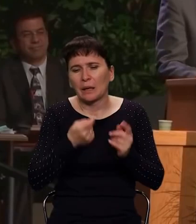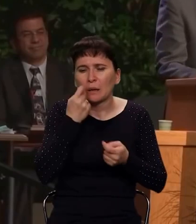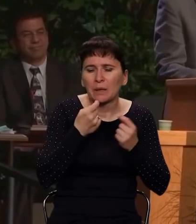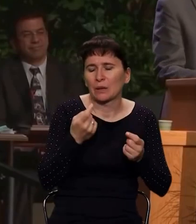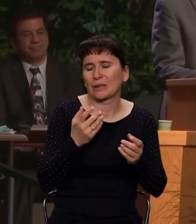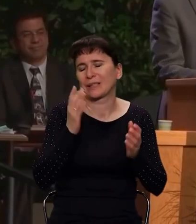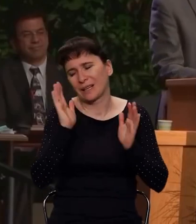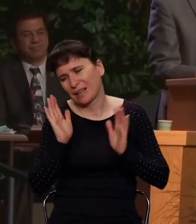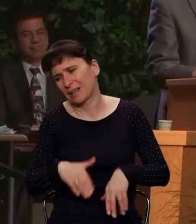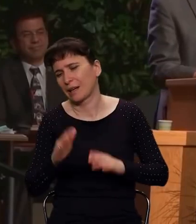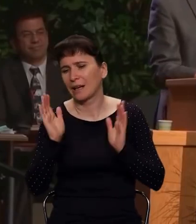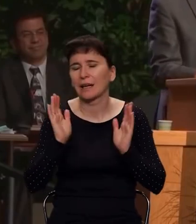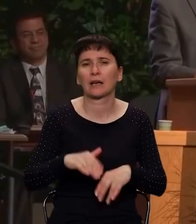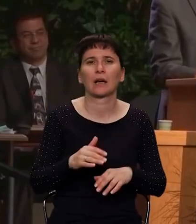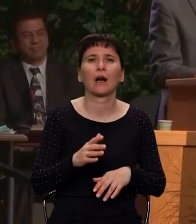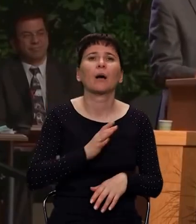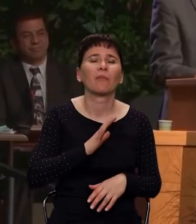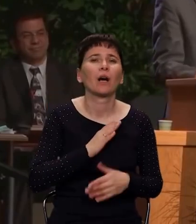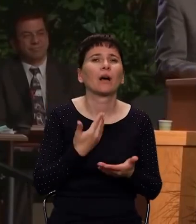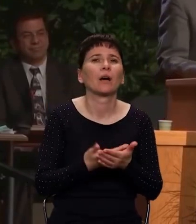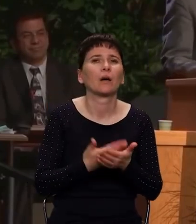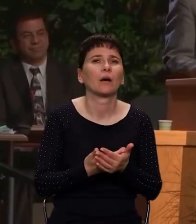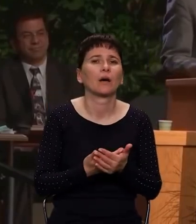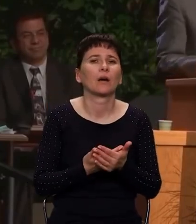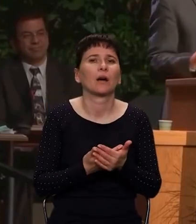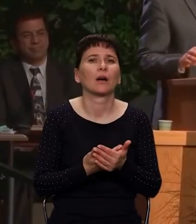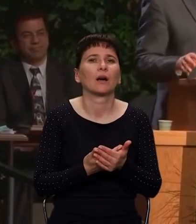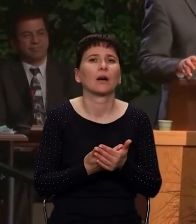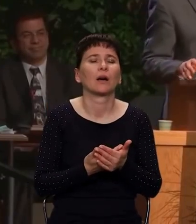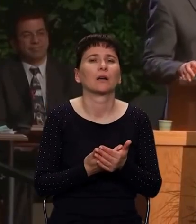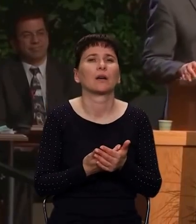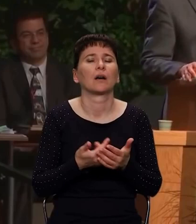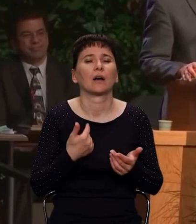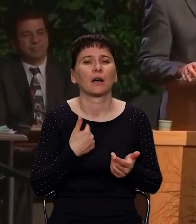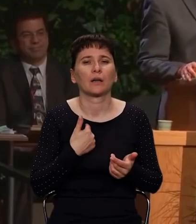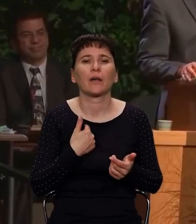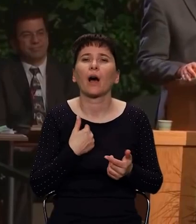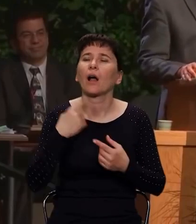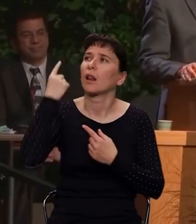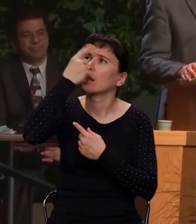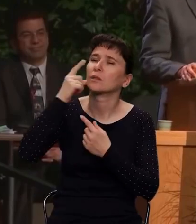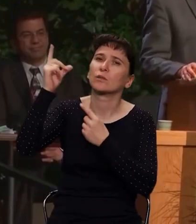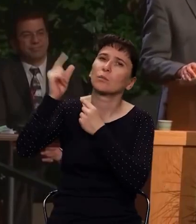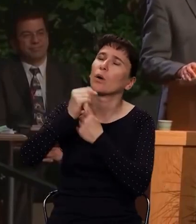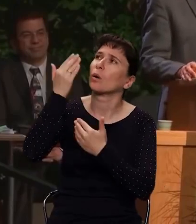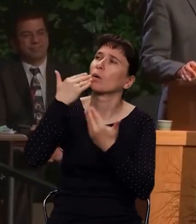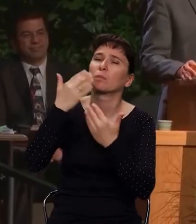знает, о чем идет речь? Это идет речь даже хотя бы в том, насколько я понимаю и знаю Господа.